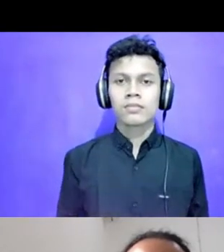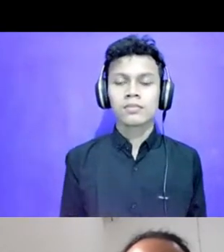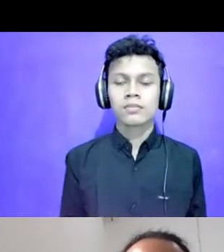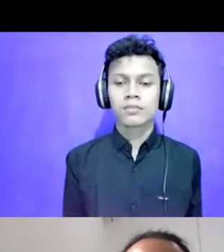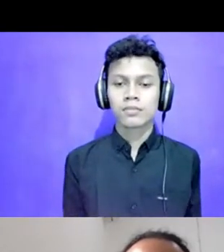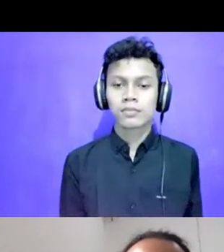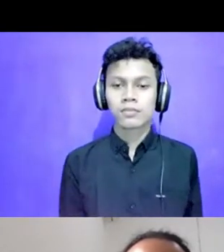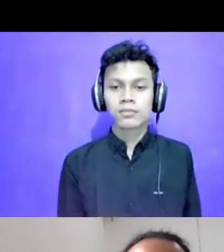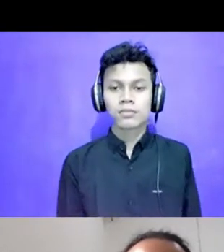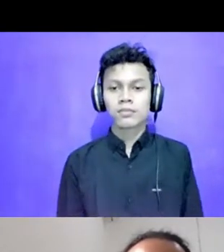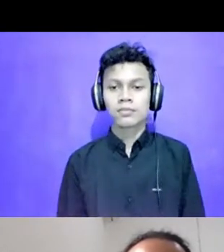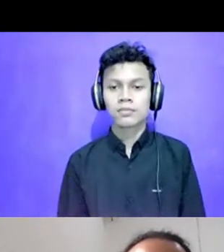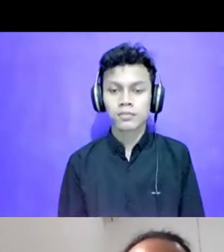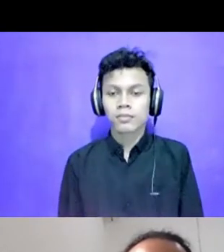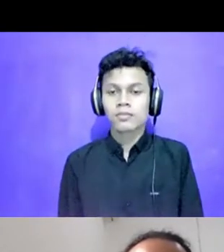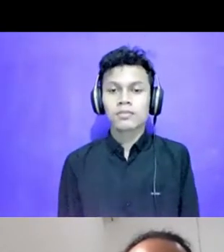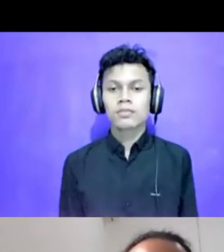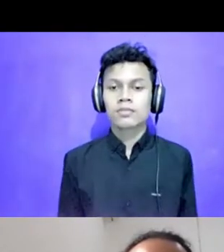Oh,